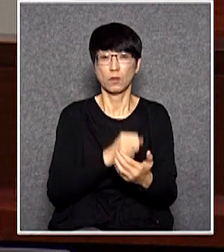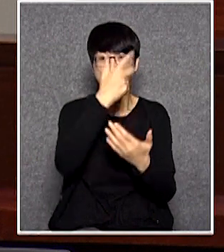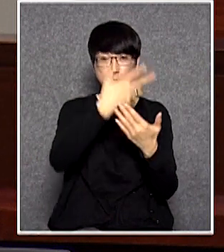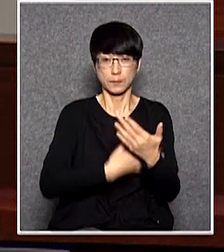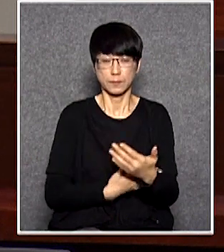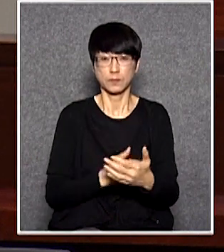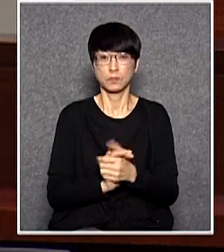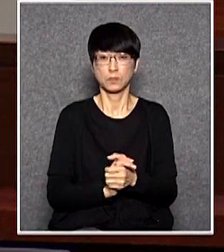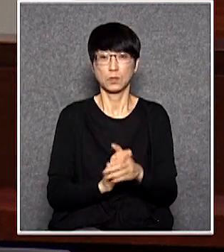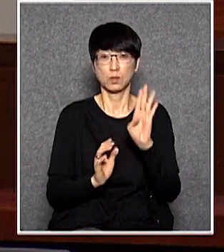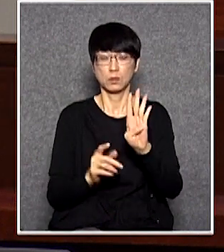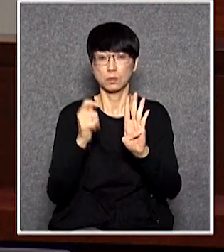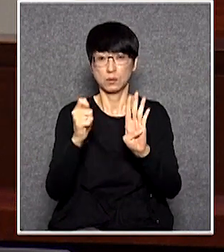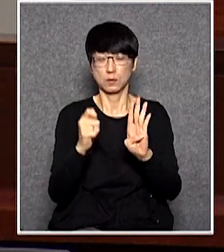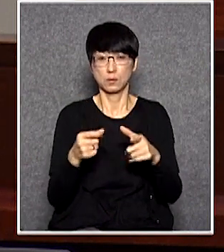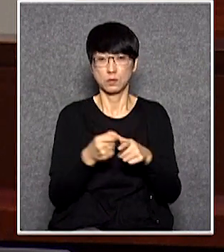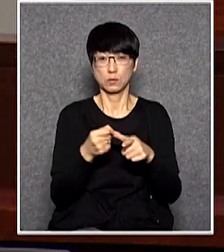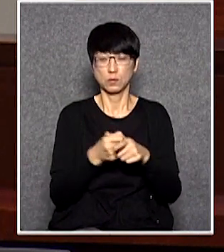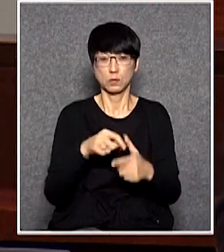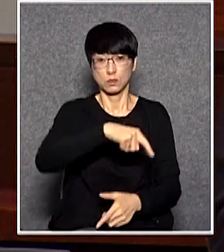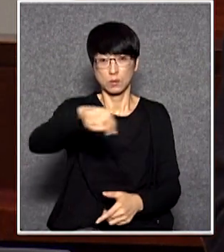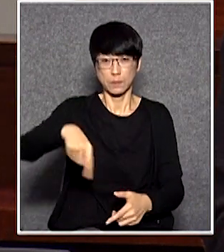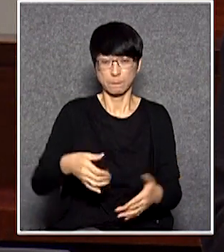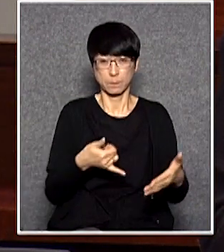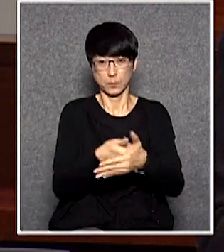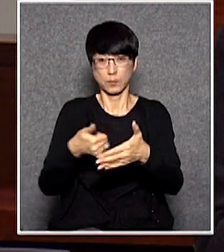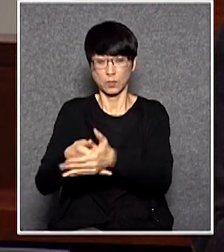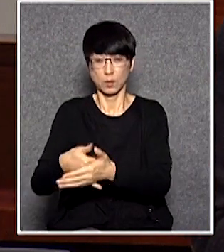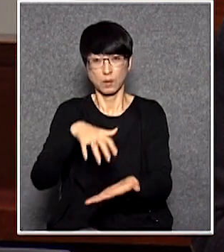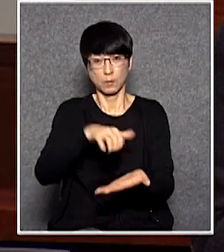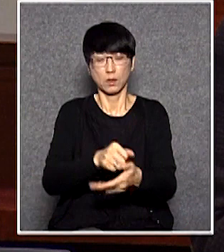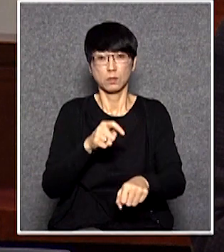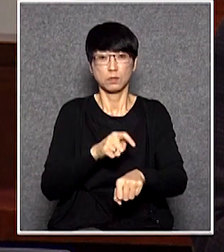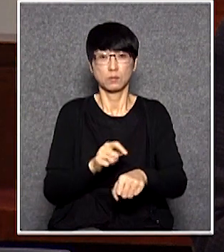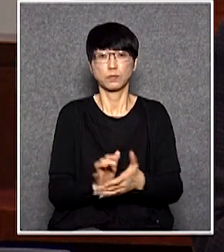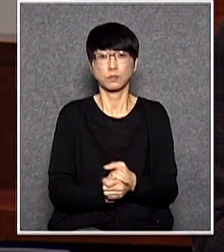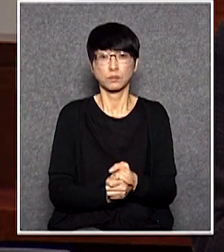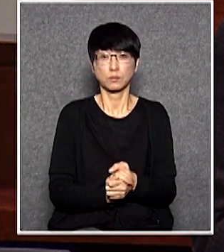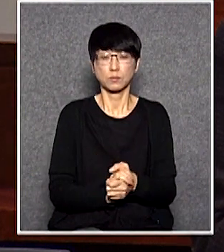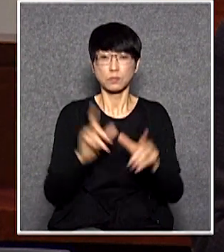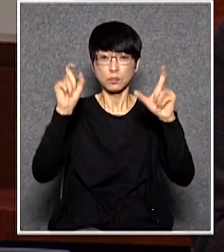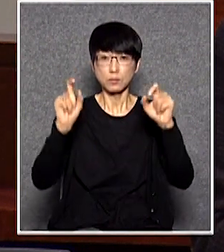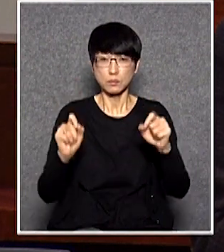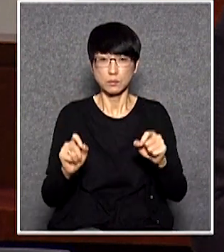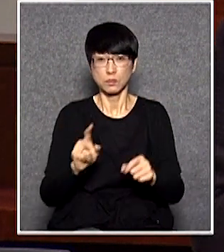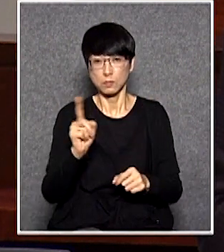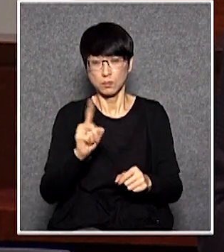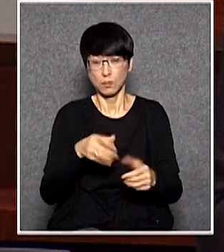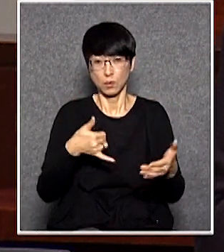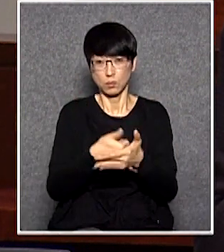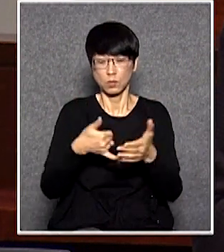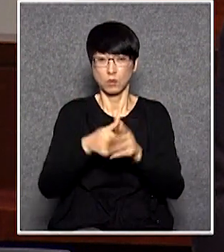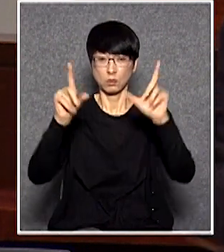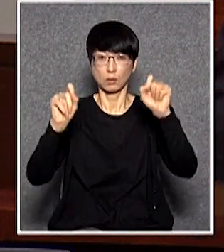例第4A條在公眾地方造成阻礙適宜中就沒有明確界定什麼叫阻礙